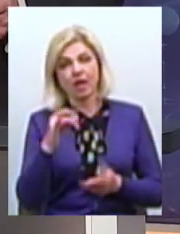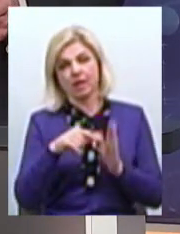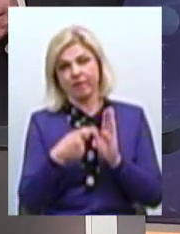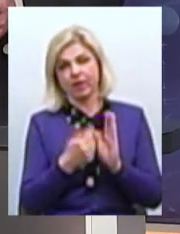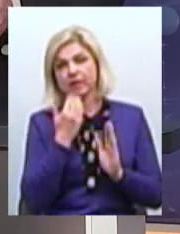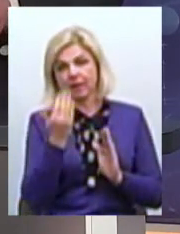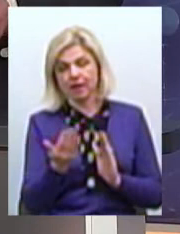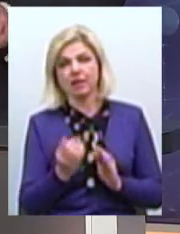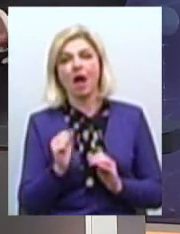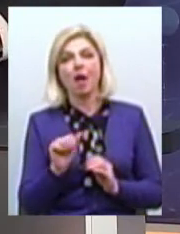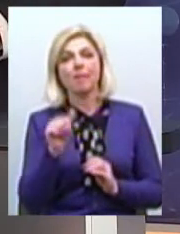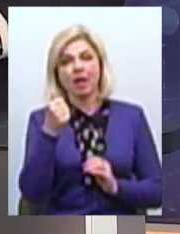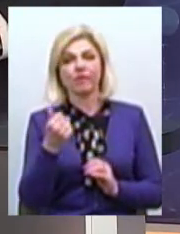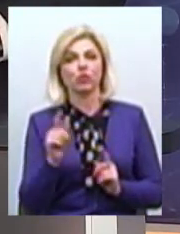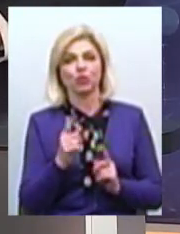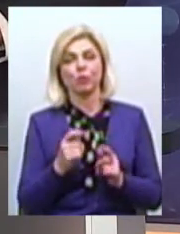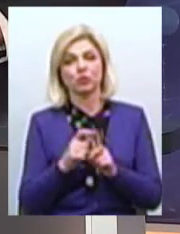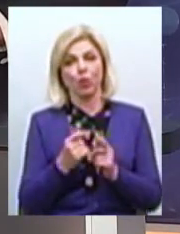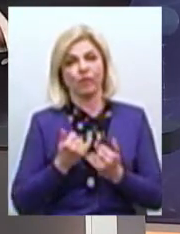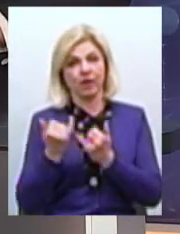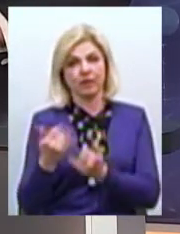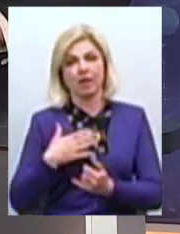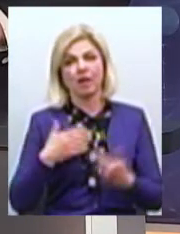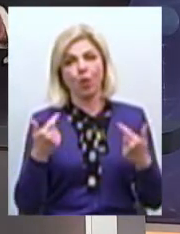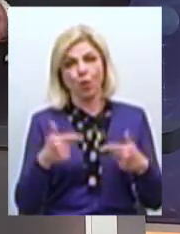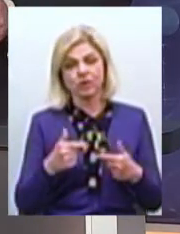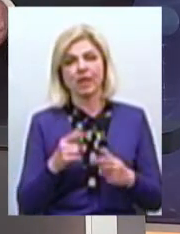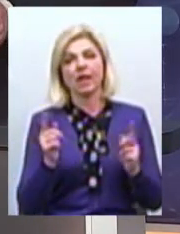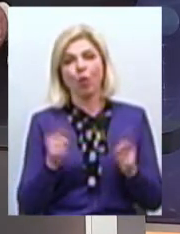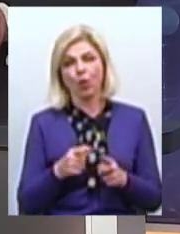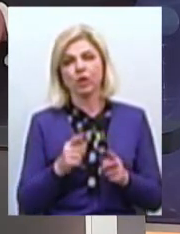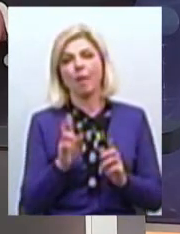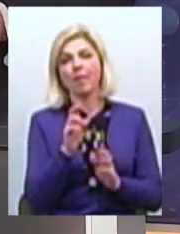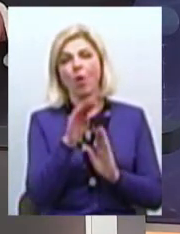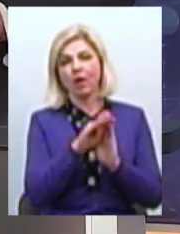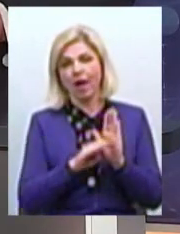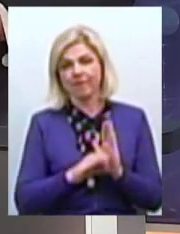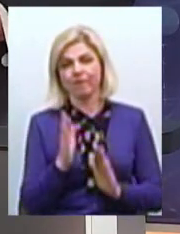слово для звіту наші гості Візитівка, стисла біографія Вікторії Москаленко